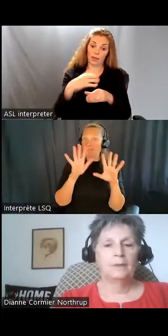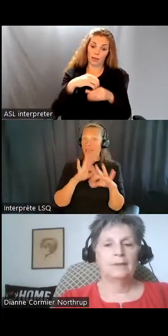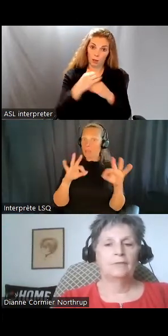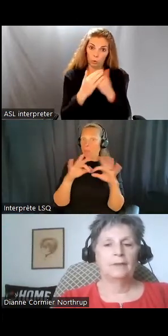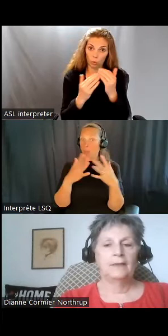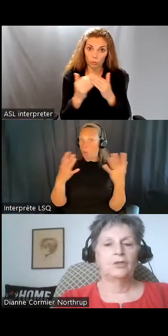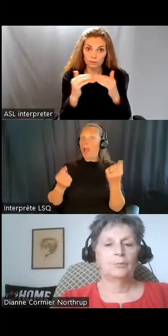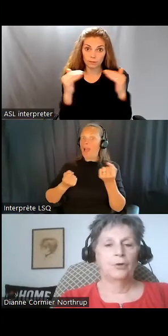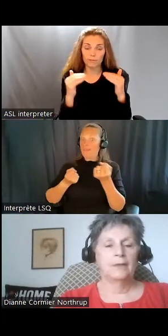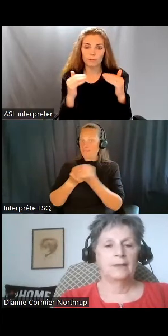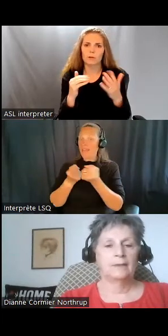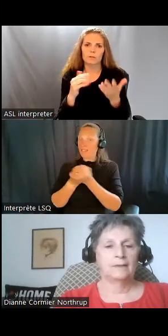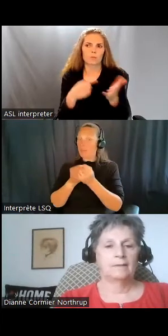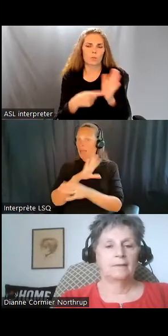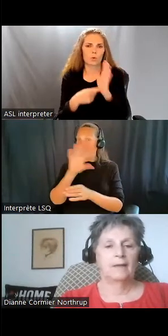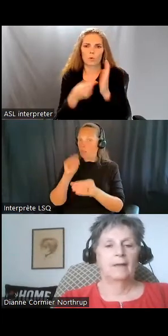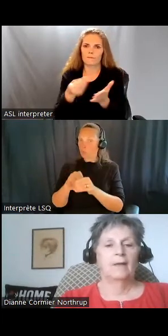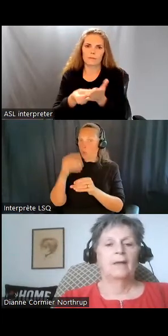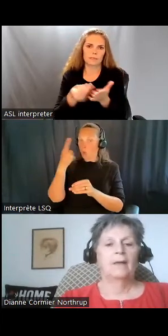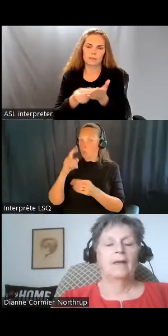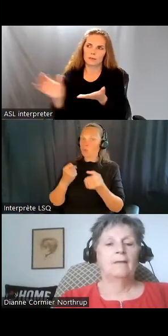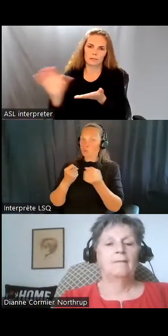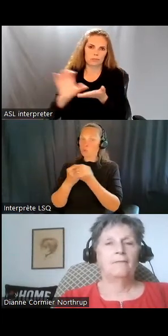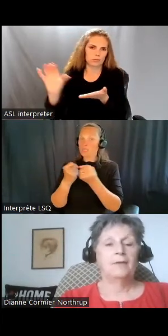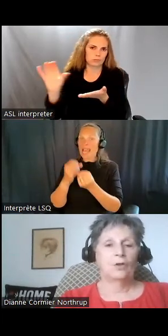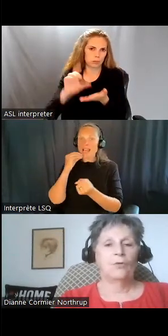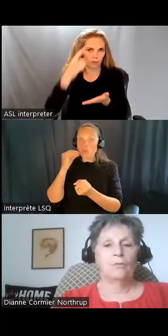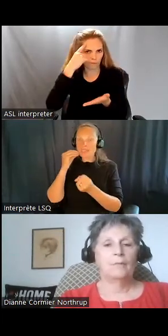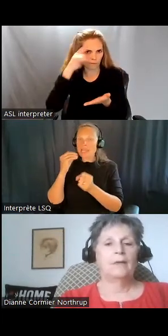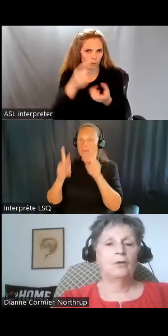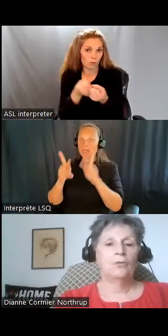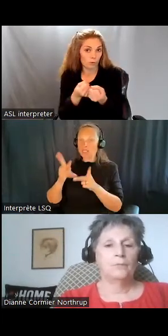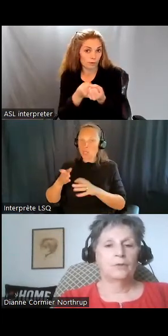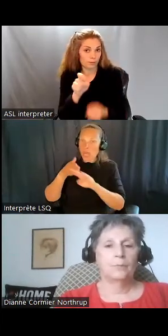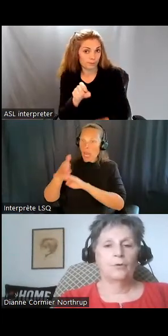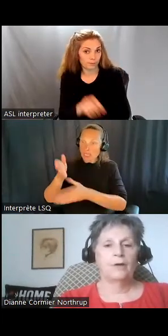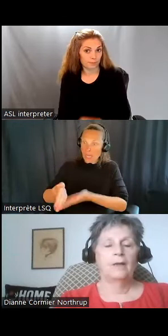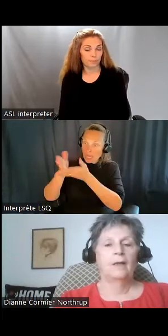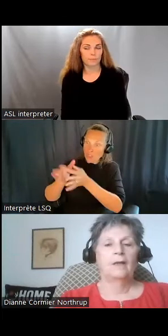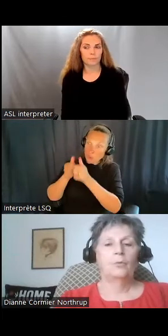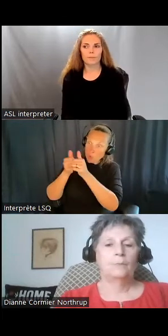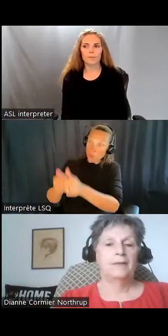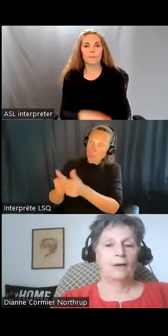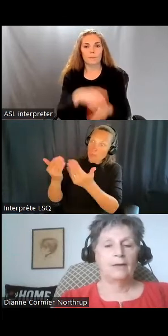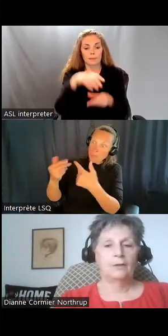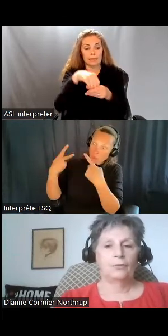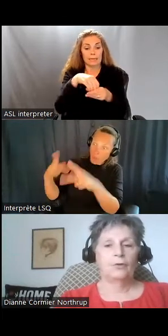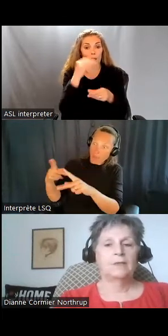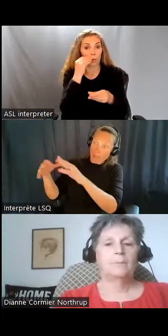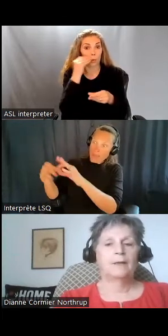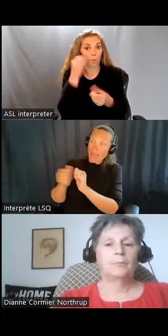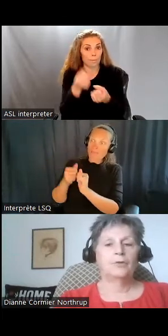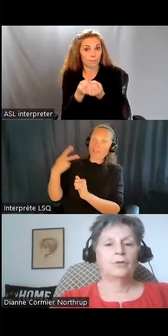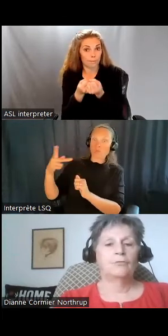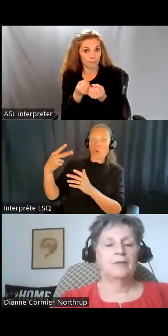être inclus pour du soutien à domicile relativement au handicap et ce soutien à la maison